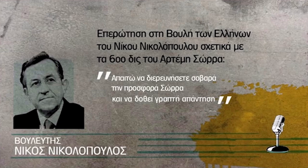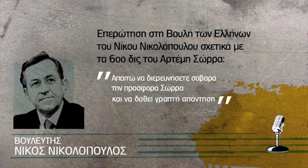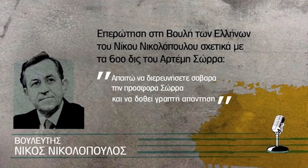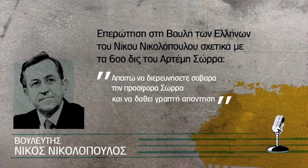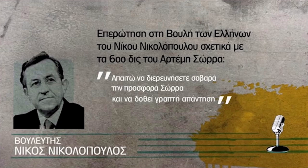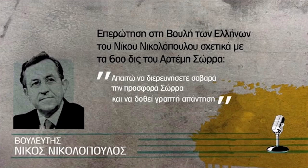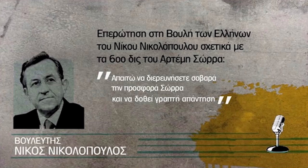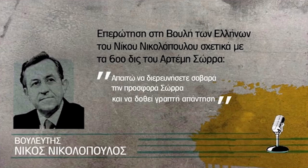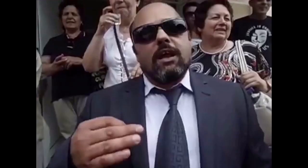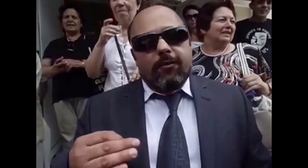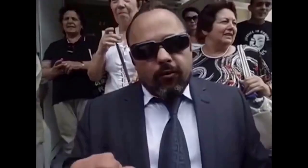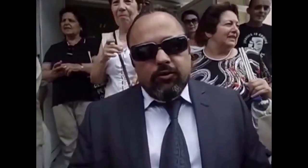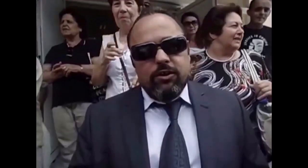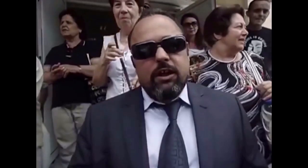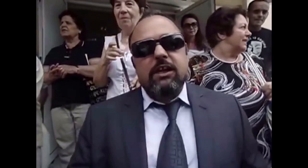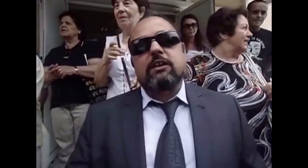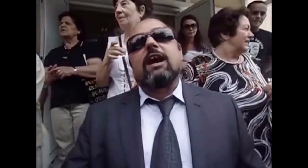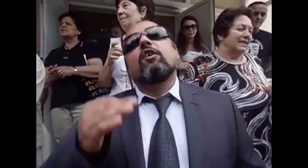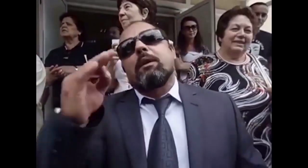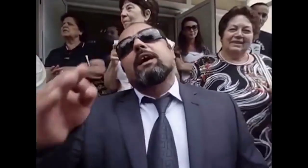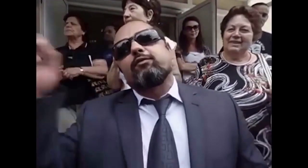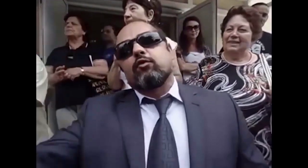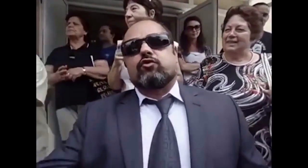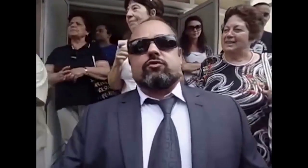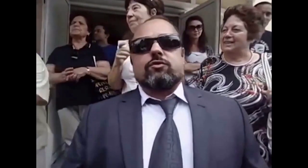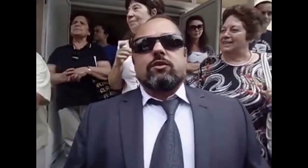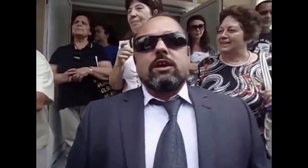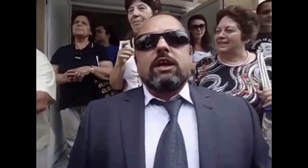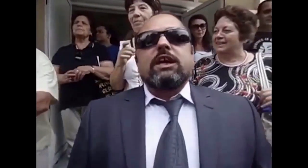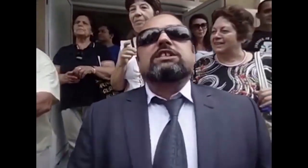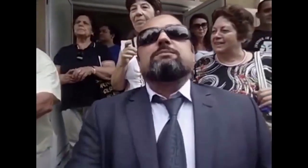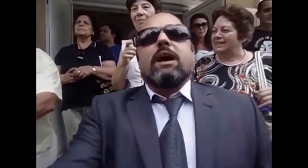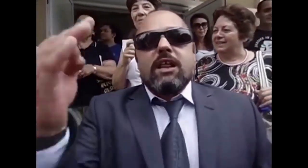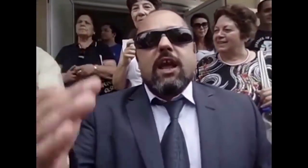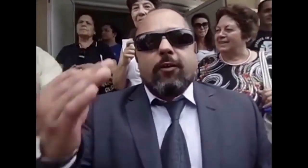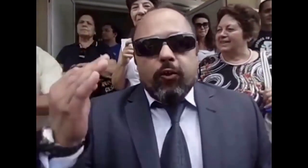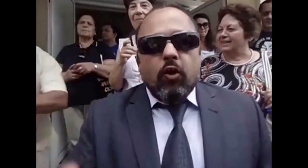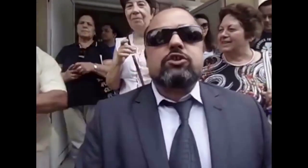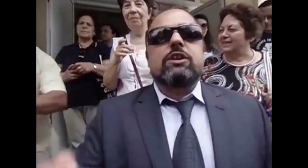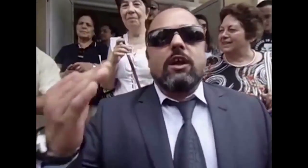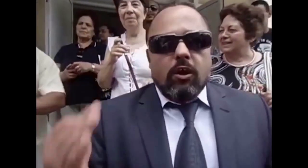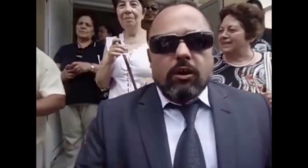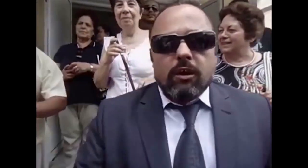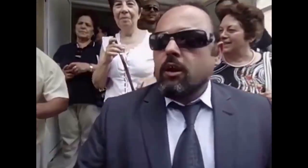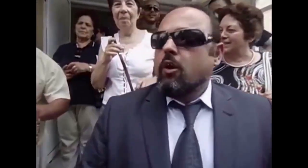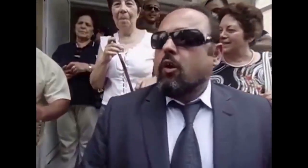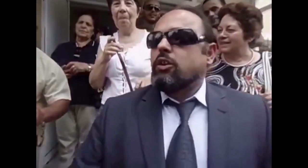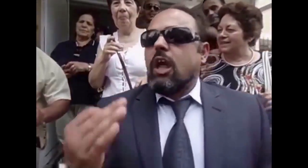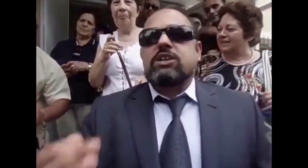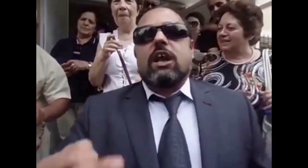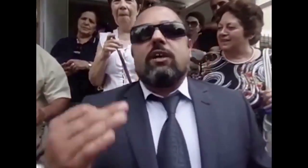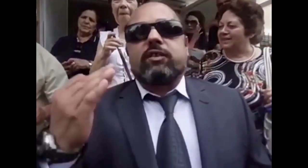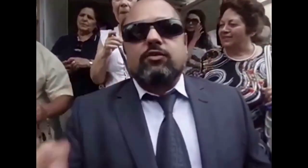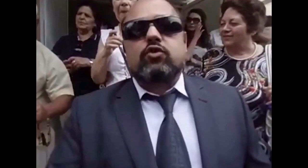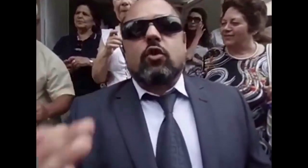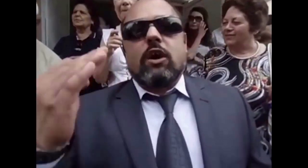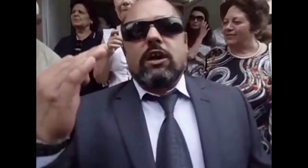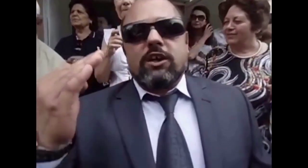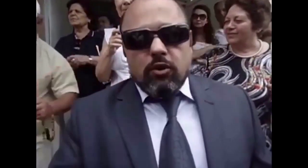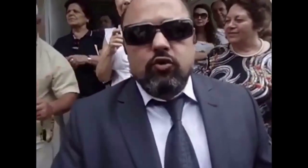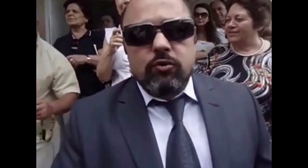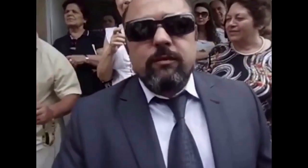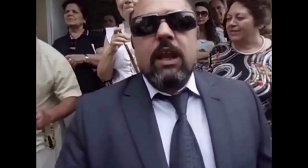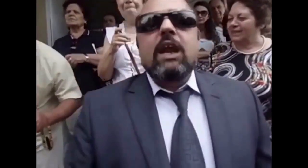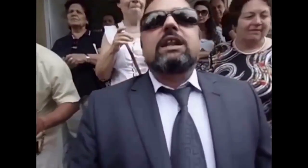ολόκληροι και δεν πήρα καμία απάντηση. Μία πρόση είναι τα φόπλακα για αυτούς. Η σημερινή αυτούς δηλώνει ότι έχεις τα